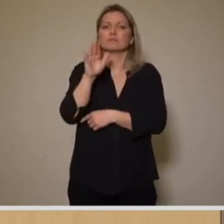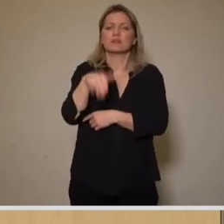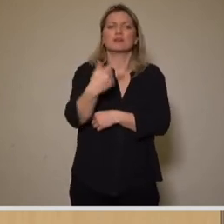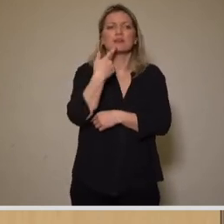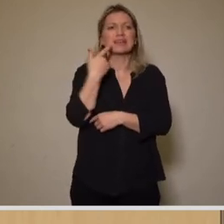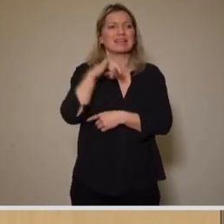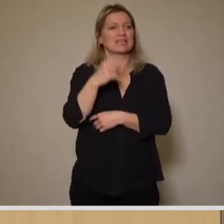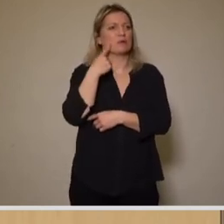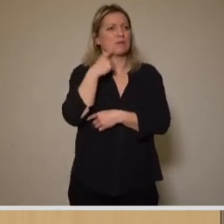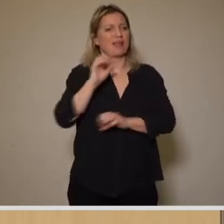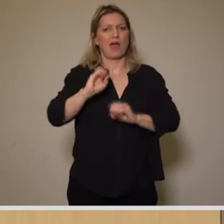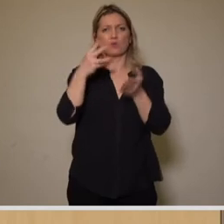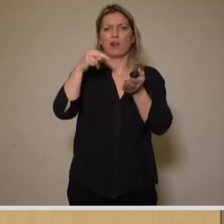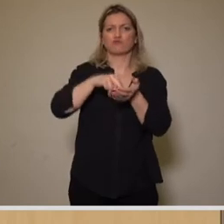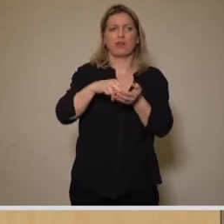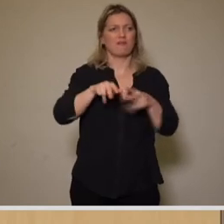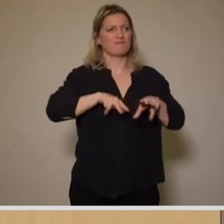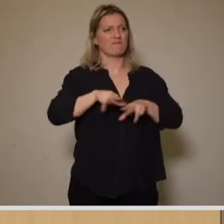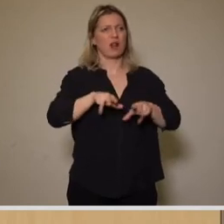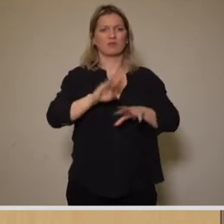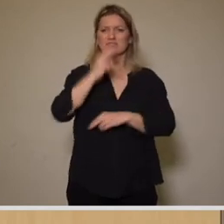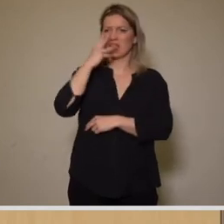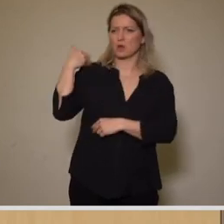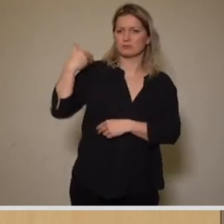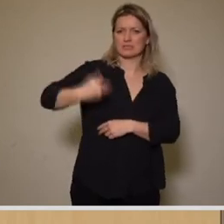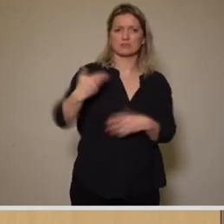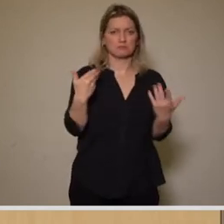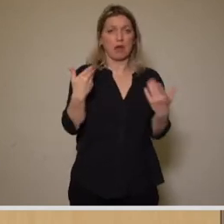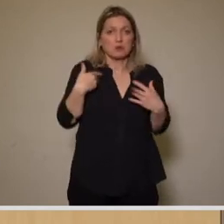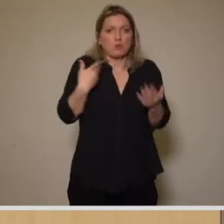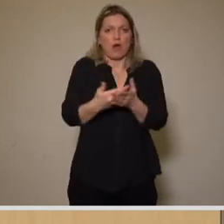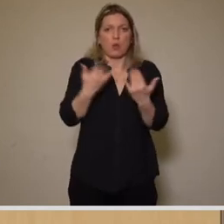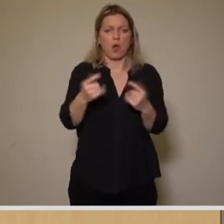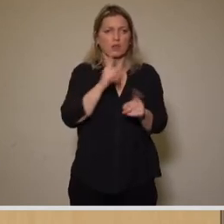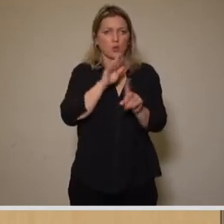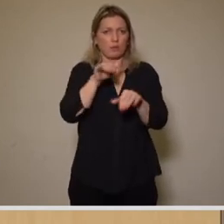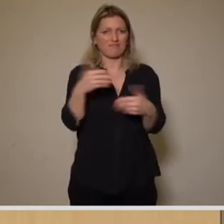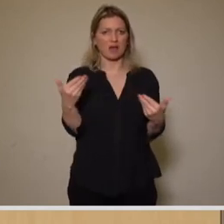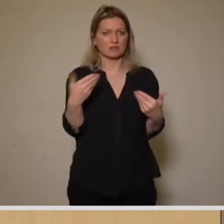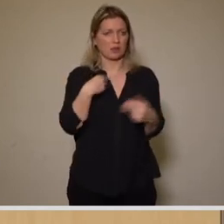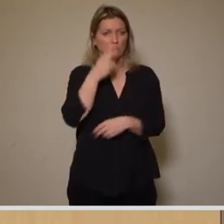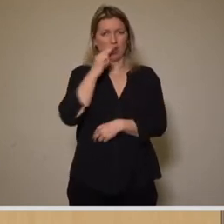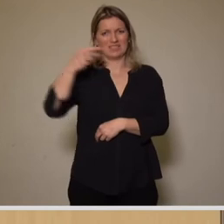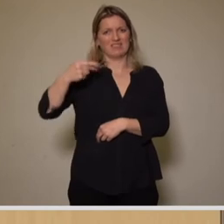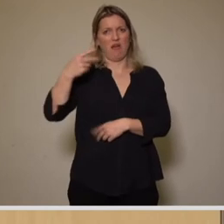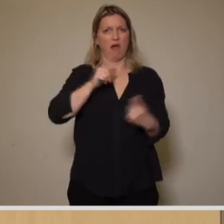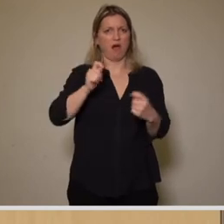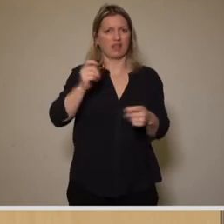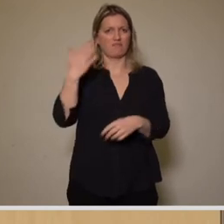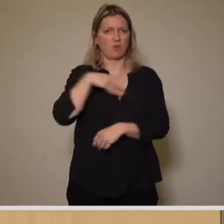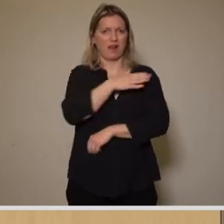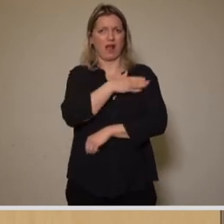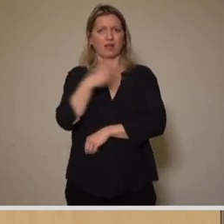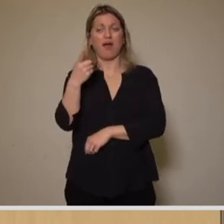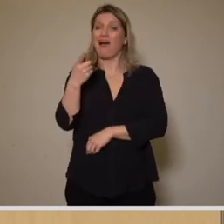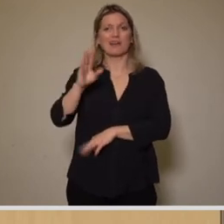aktuellen Stand von Seiten der Verwaltung informiert. Also was soll heute besprochen werden? Offensichtlich nur über zwei Anträge der Linken, welche keinen Verkauf,